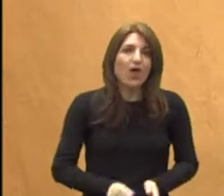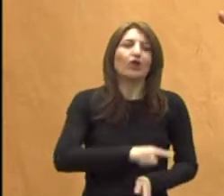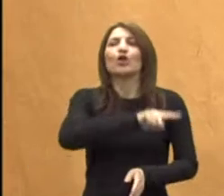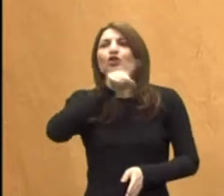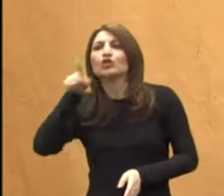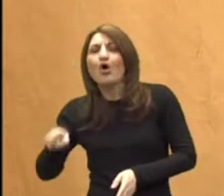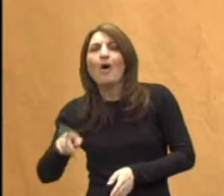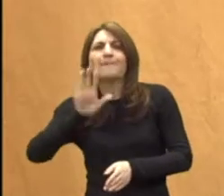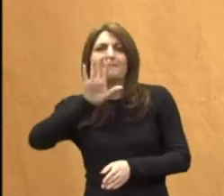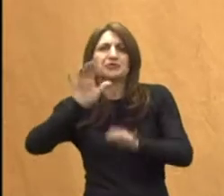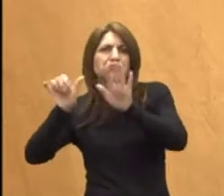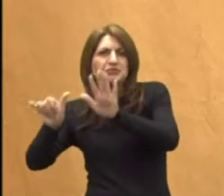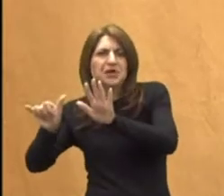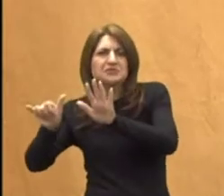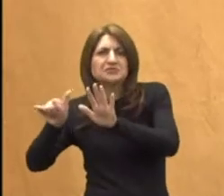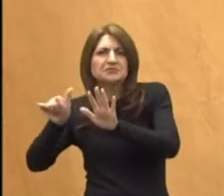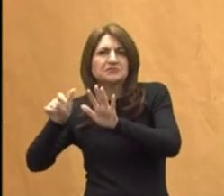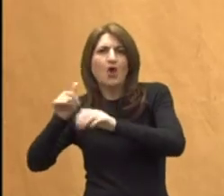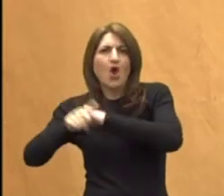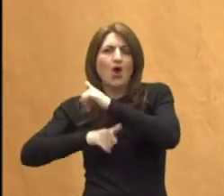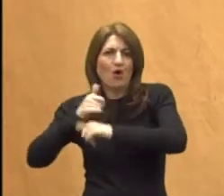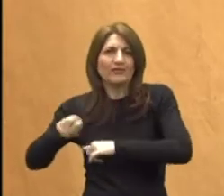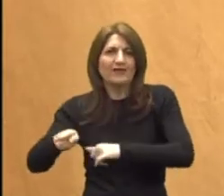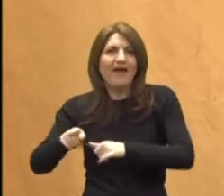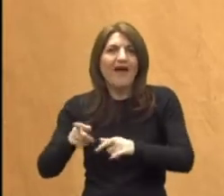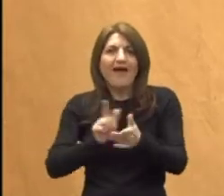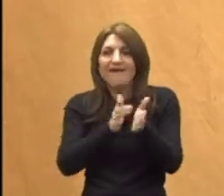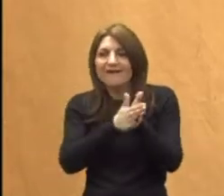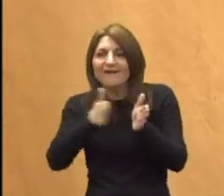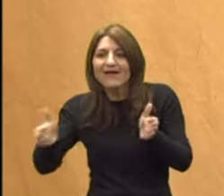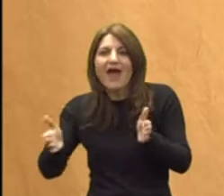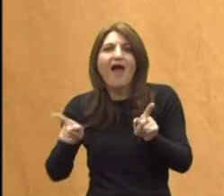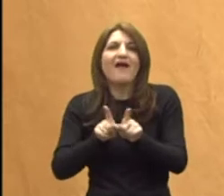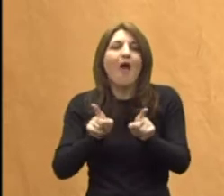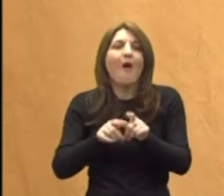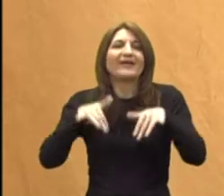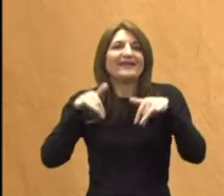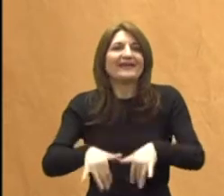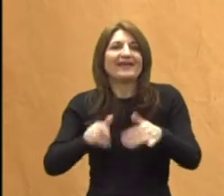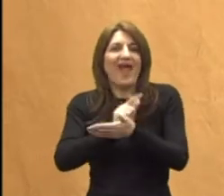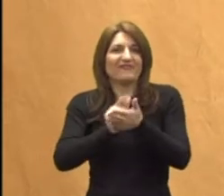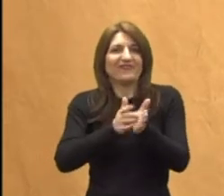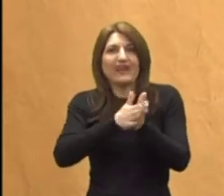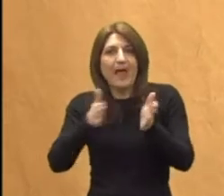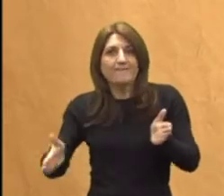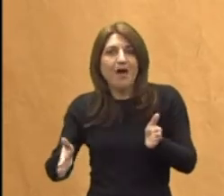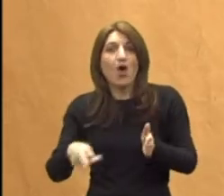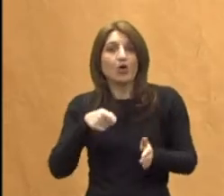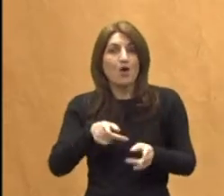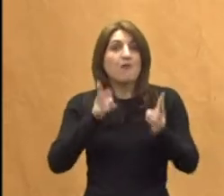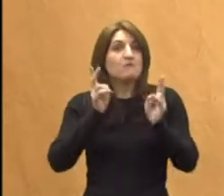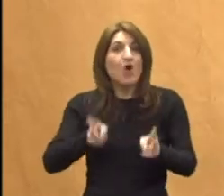pete, šeste, sedme godine, model igre da mogu biti kasnije isto djeca sa,